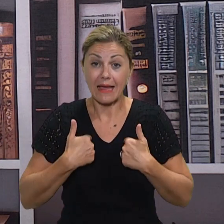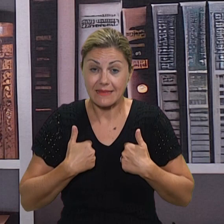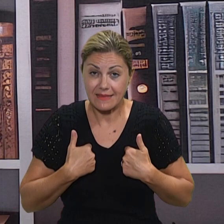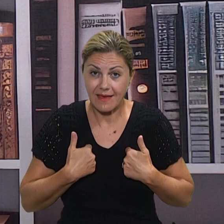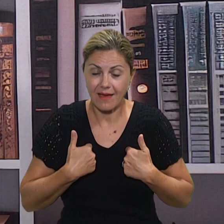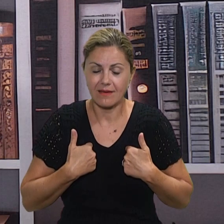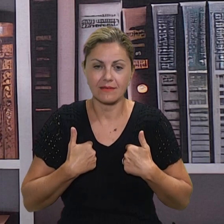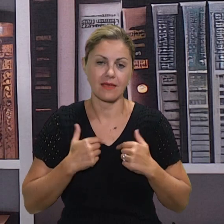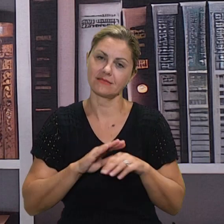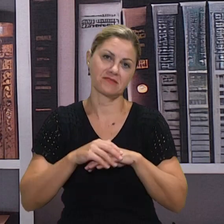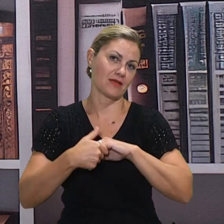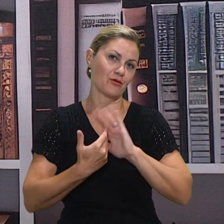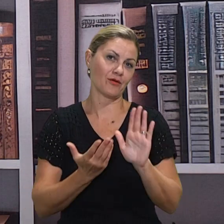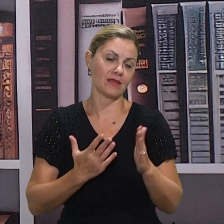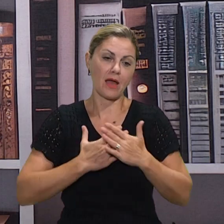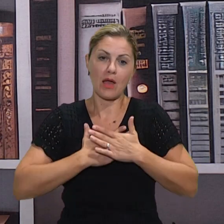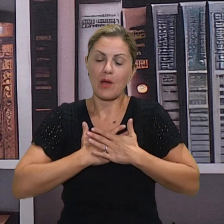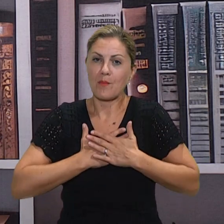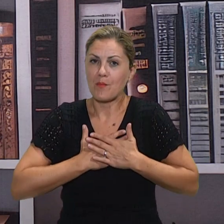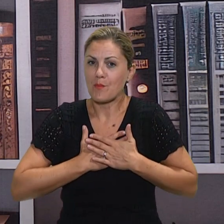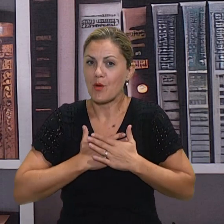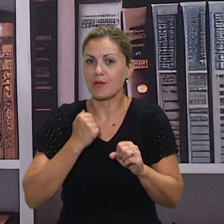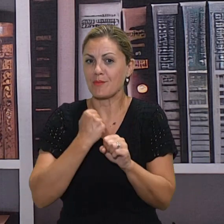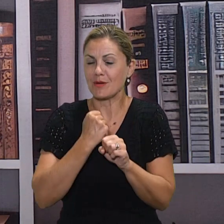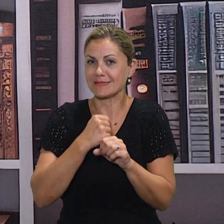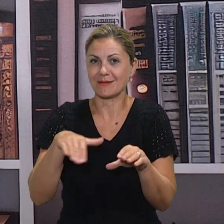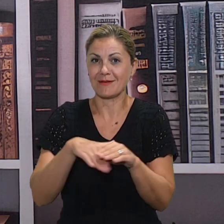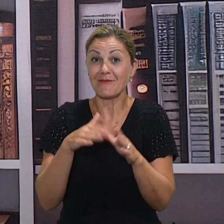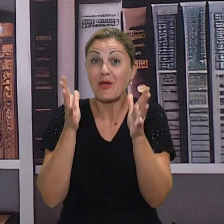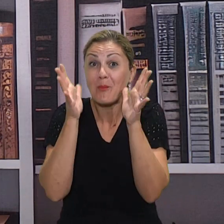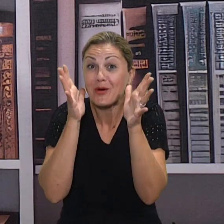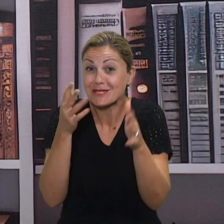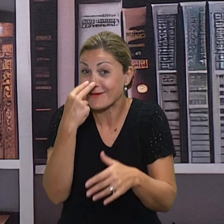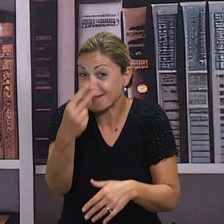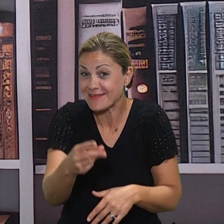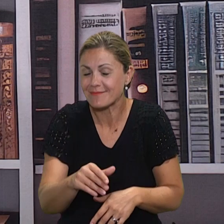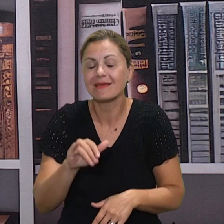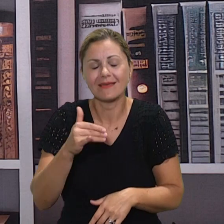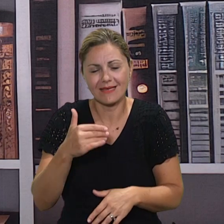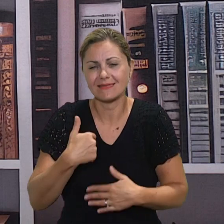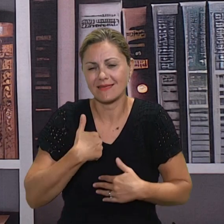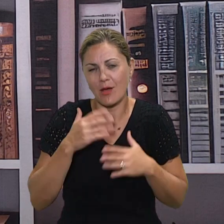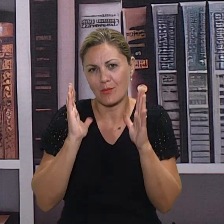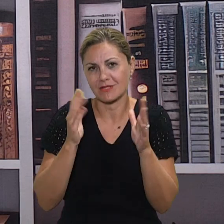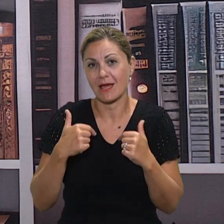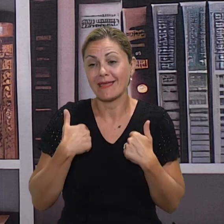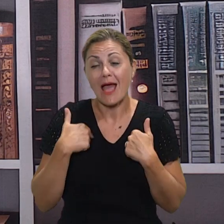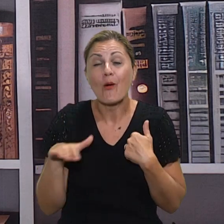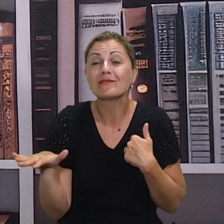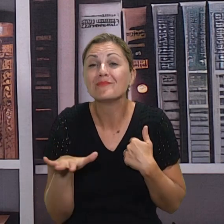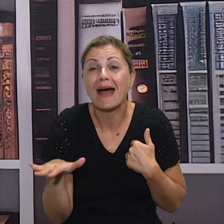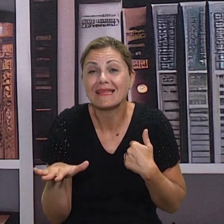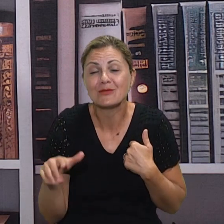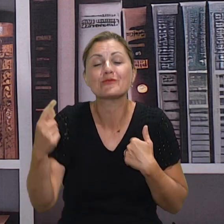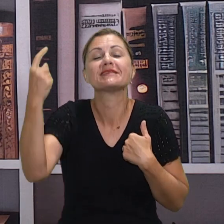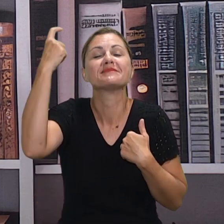zadovoljna sa svojim radnim mjestom jer od malih nogu već znam da sam htjela